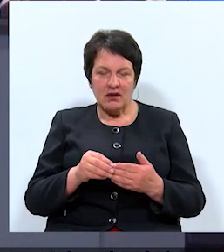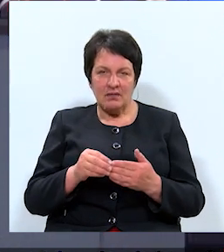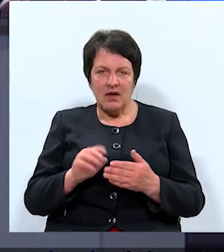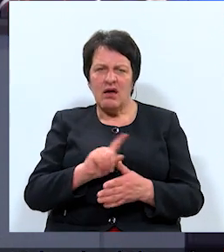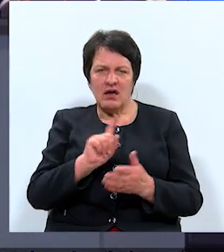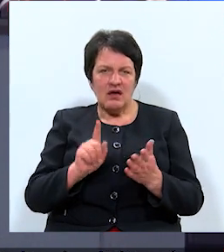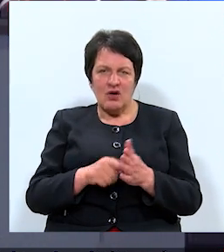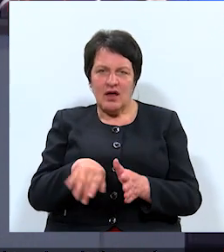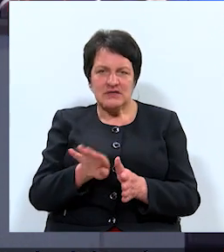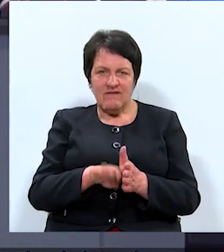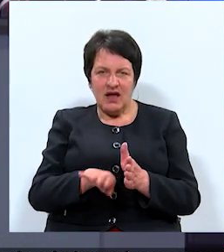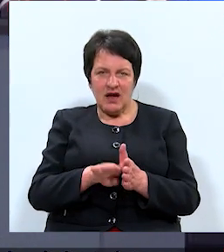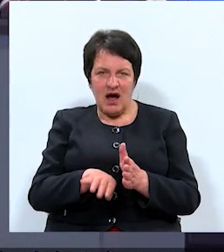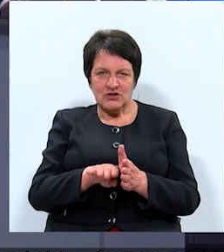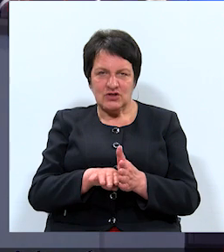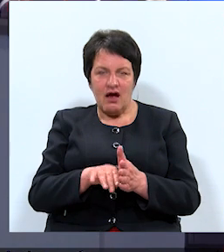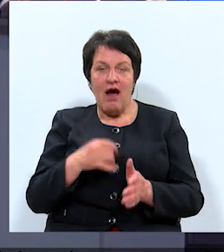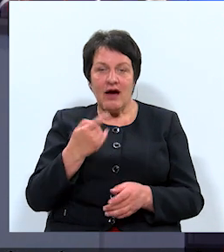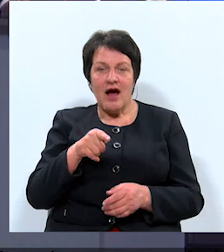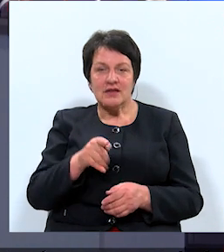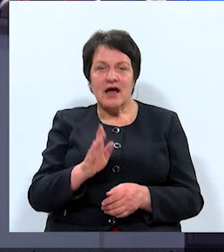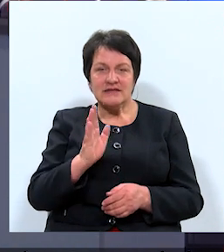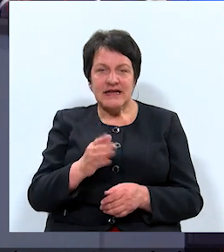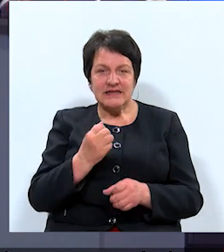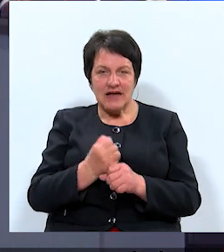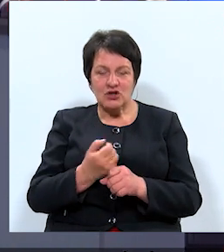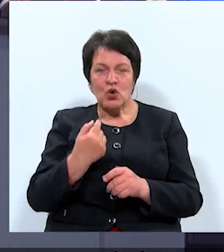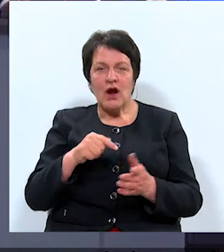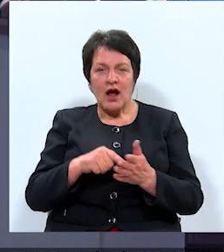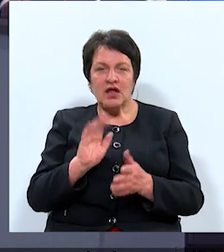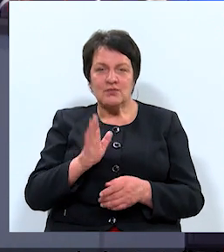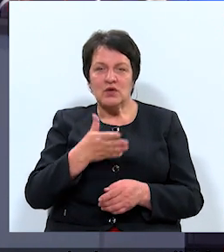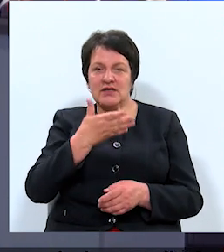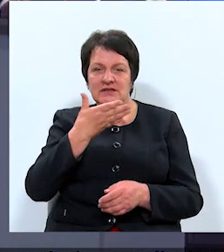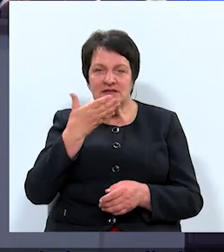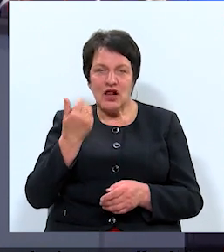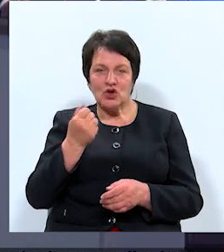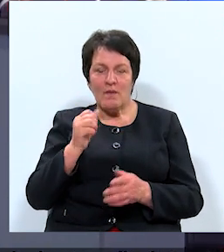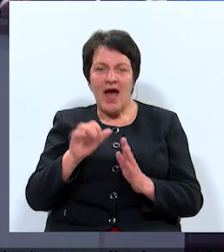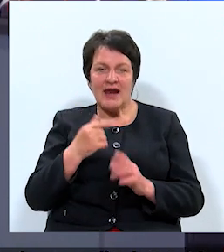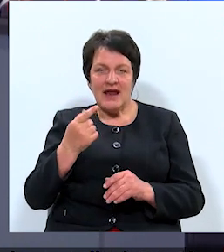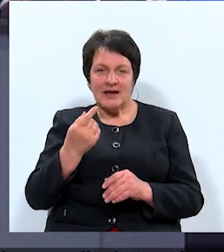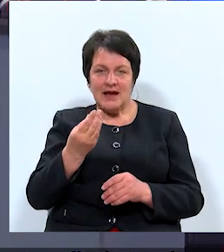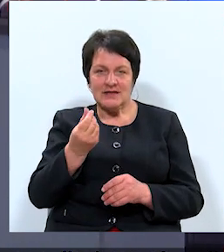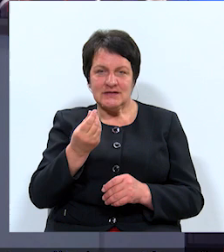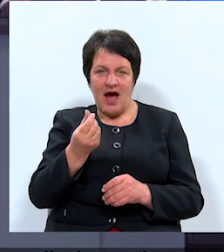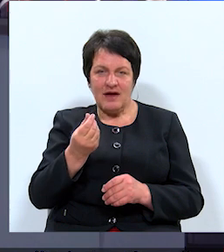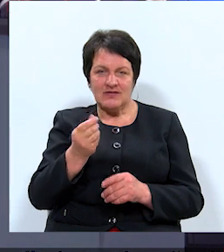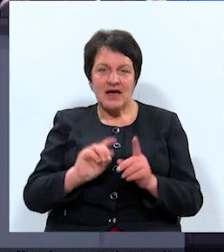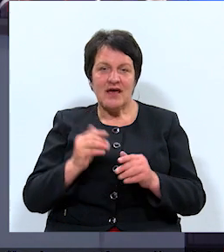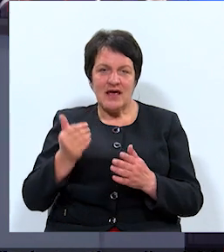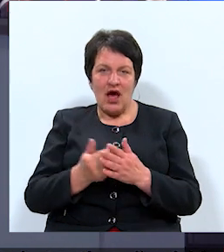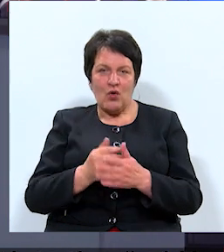Jautājums gaužām vienkārši. Kad tas tiks darīts un kāds būs siltuma enerģijas tarifs jaunai